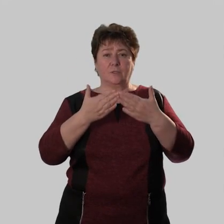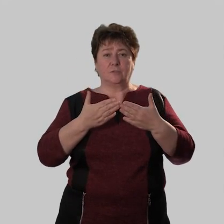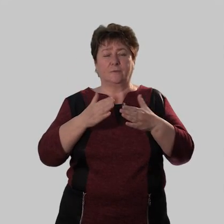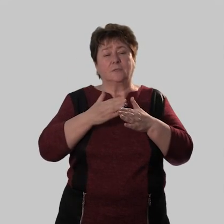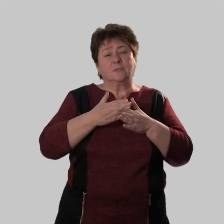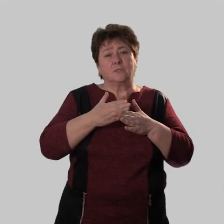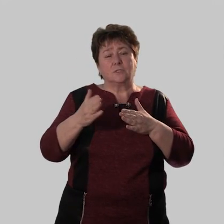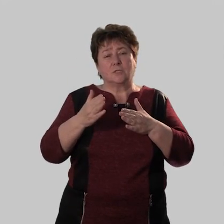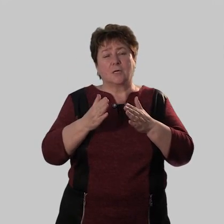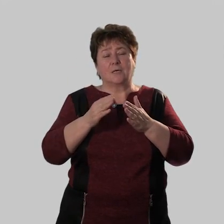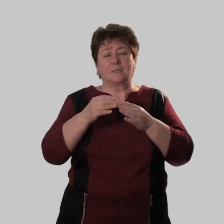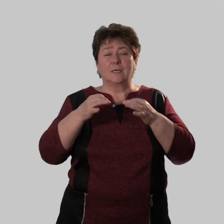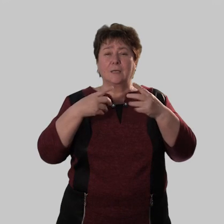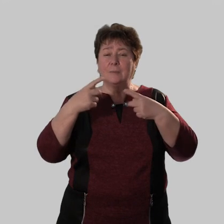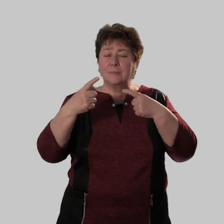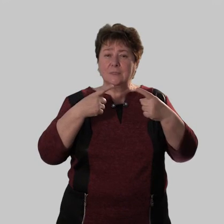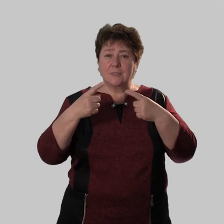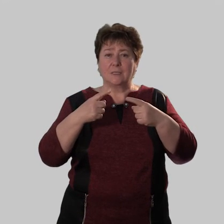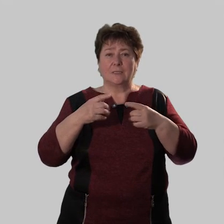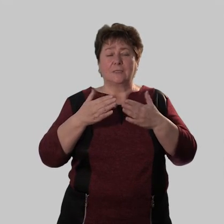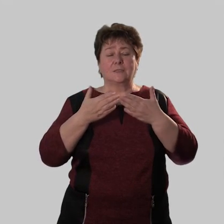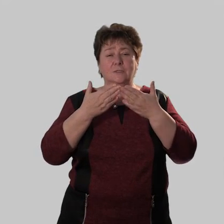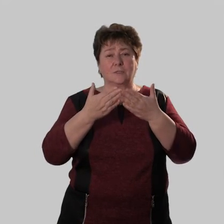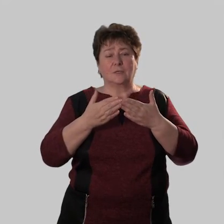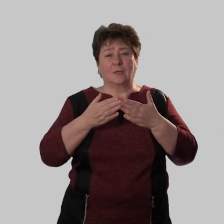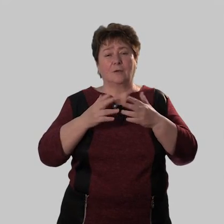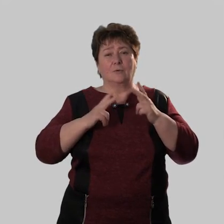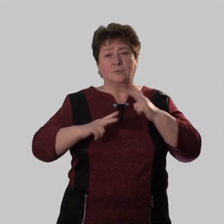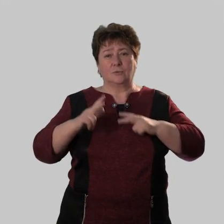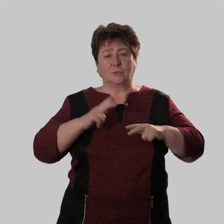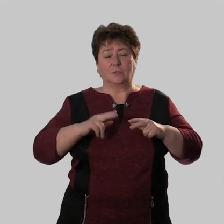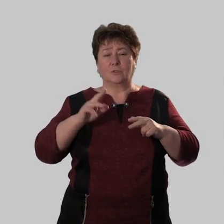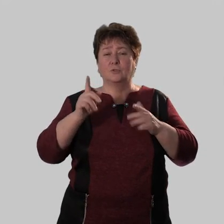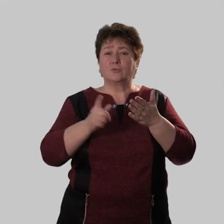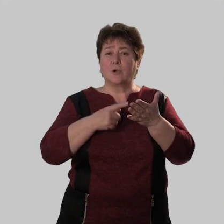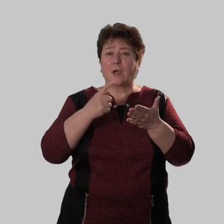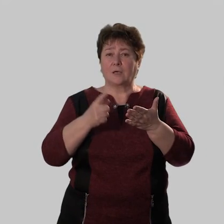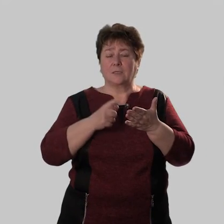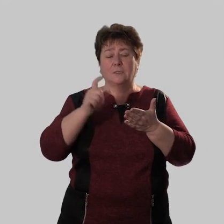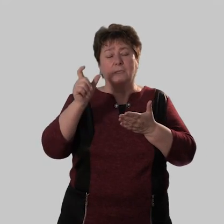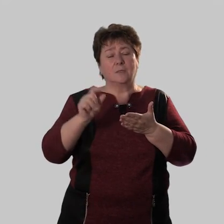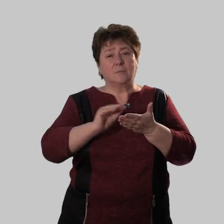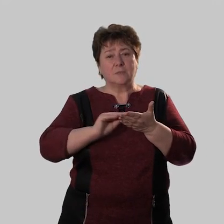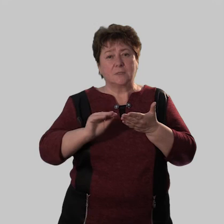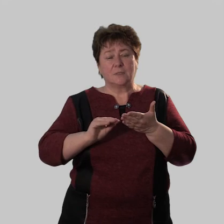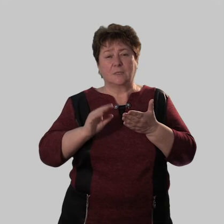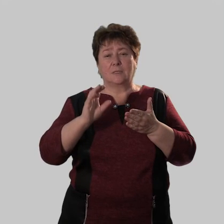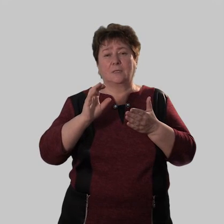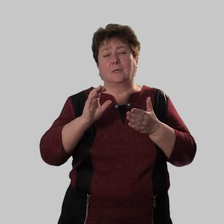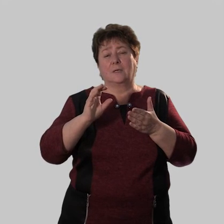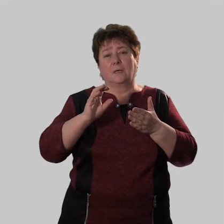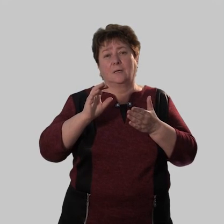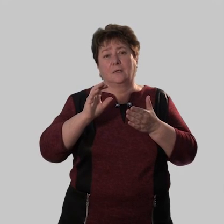прочитаем отрывок из беседы с читателями педагога, журналиста и писателя